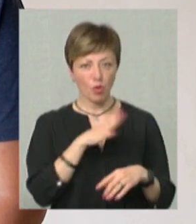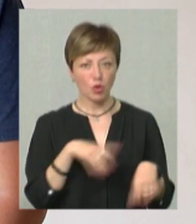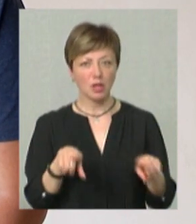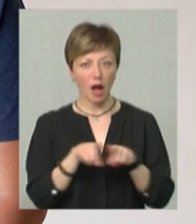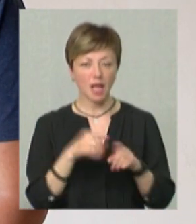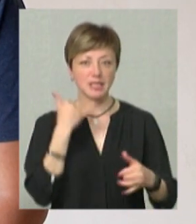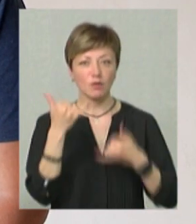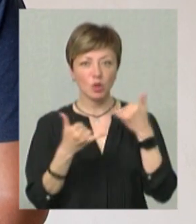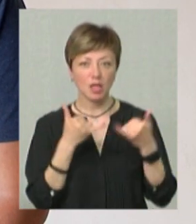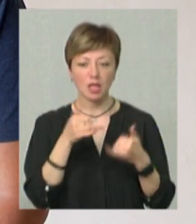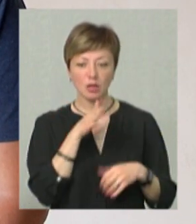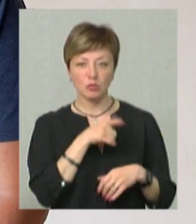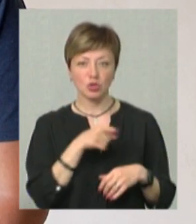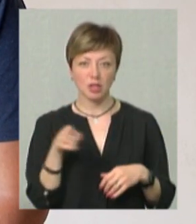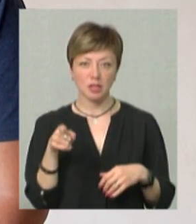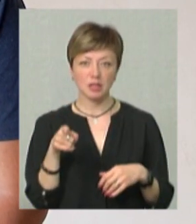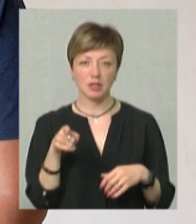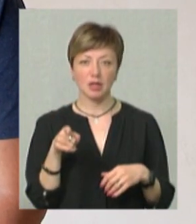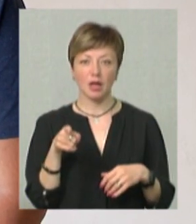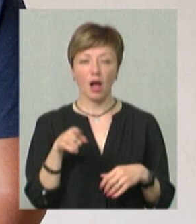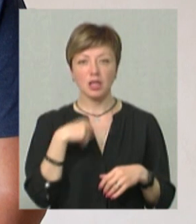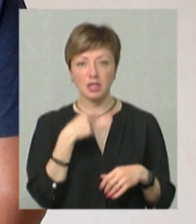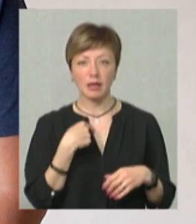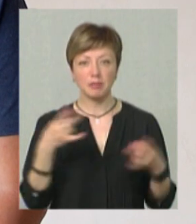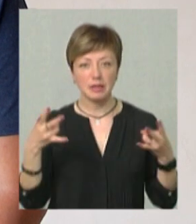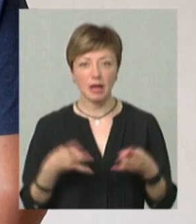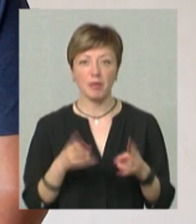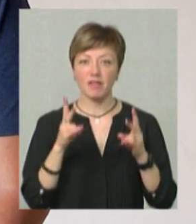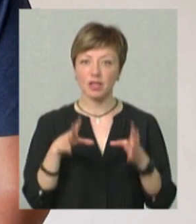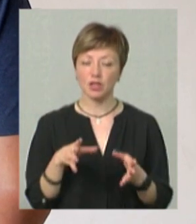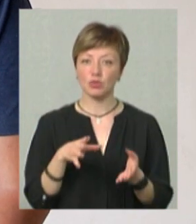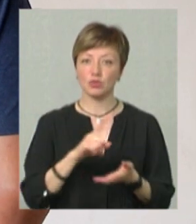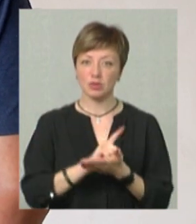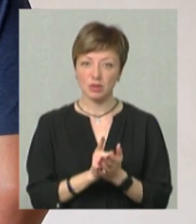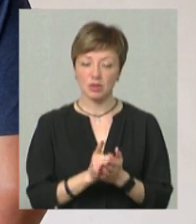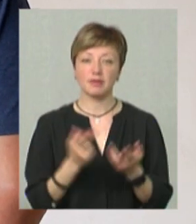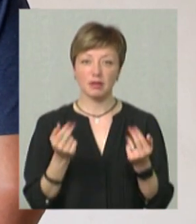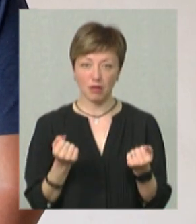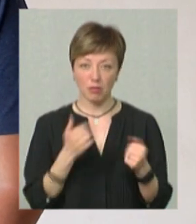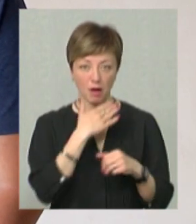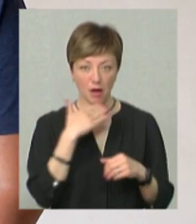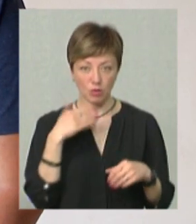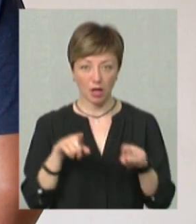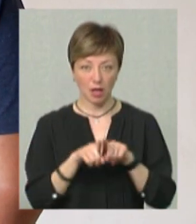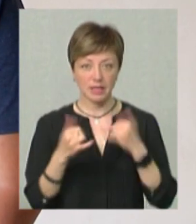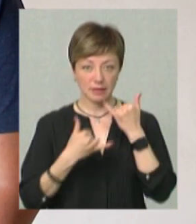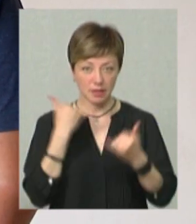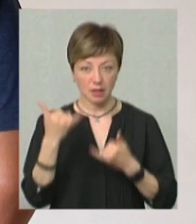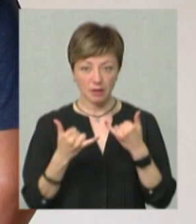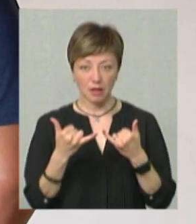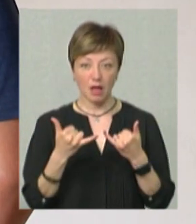дзвонили під час того періоду і казали, що нам треба квартиру. Так. Багато було таких дзвінків?